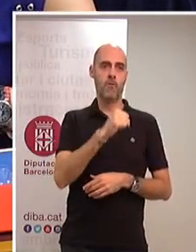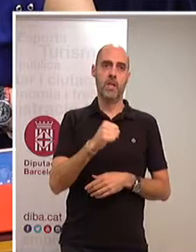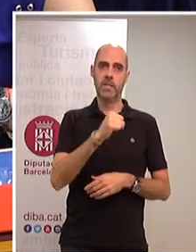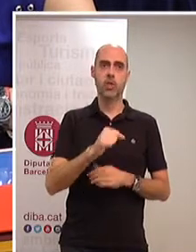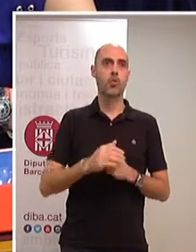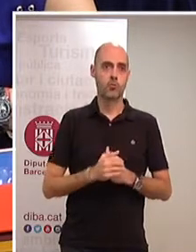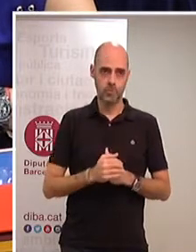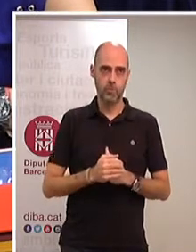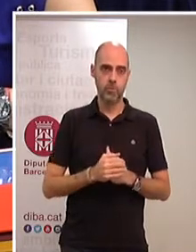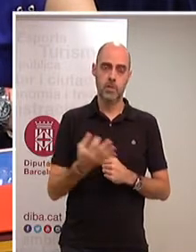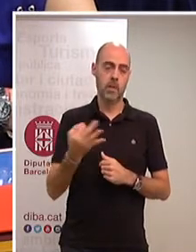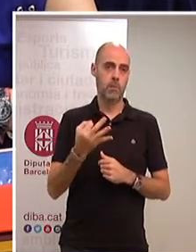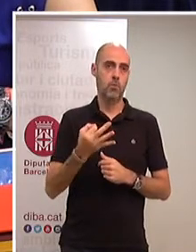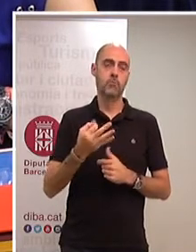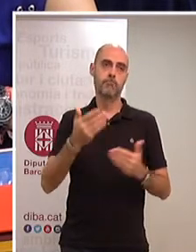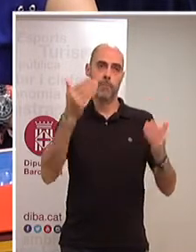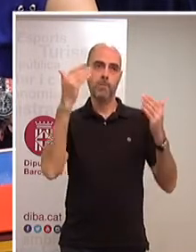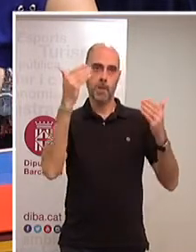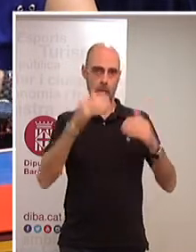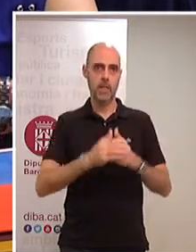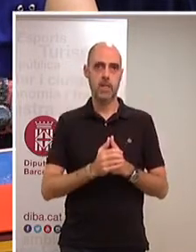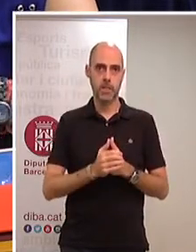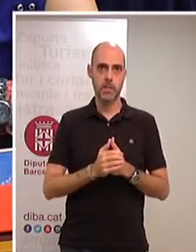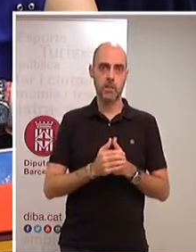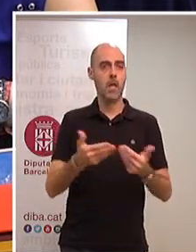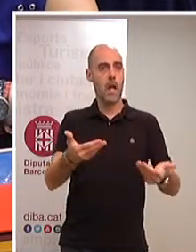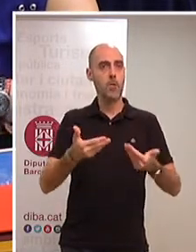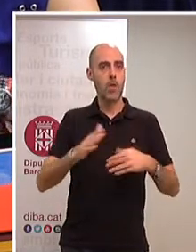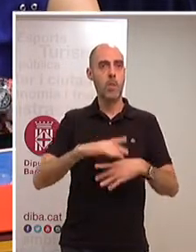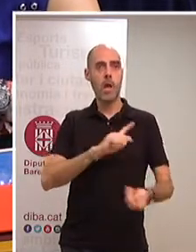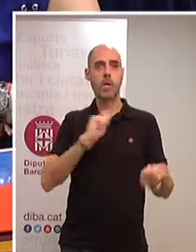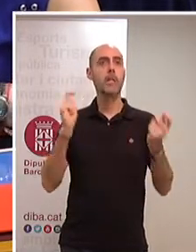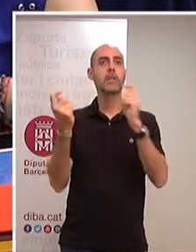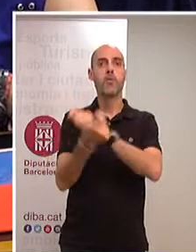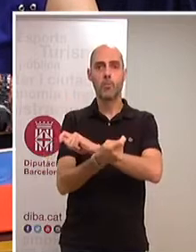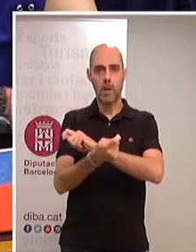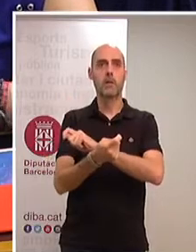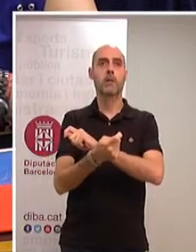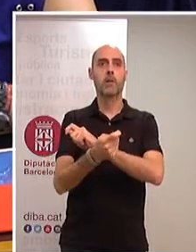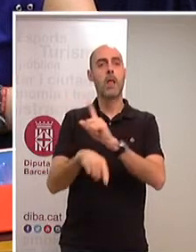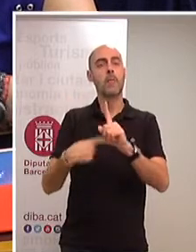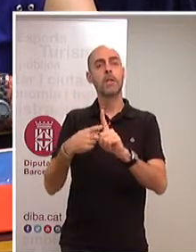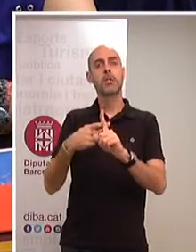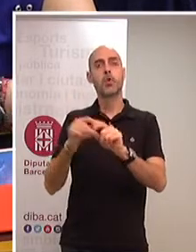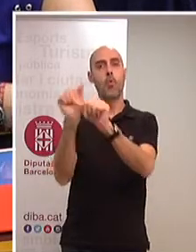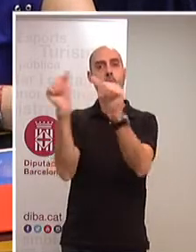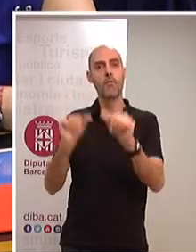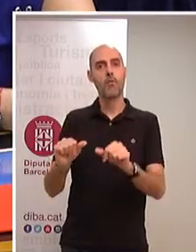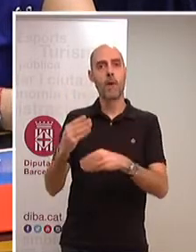imprescindible poder reconèixer. Ens ha ajudat a transformar i, com deia, a emprar altres formes de fer política per canviar l